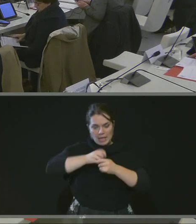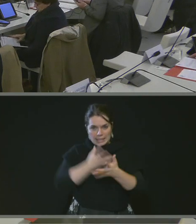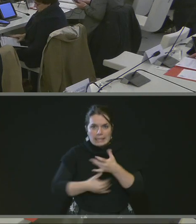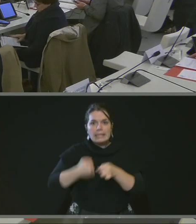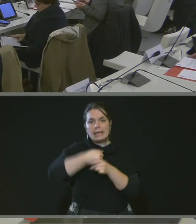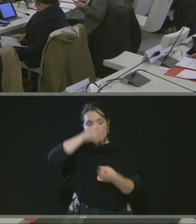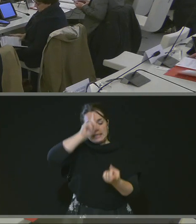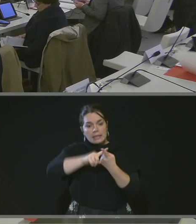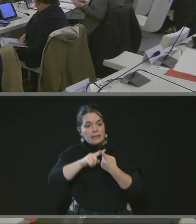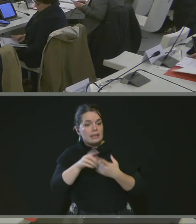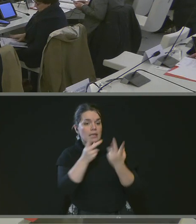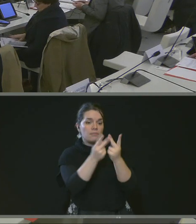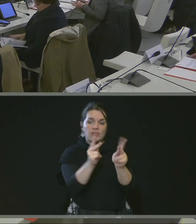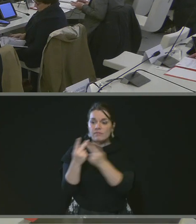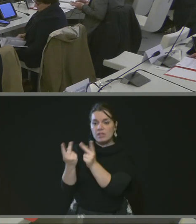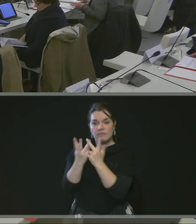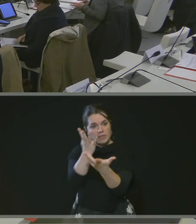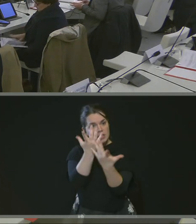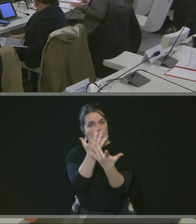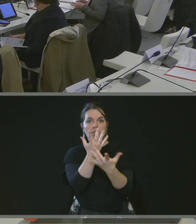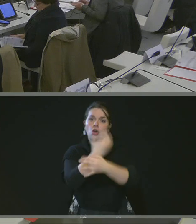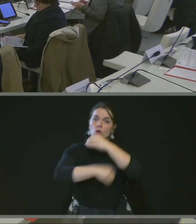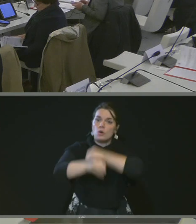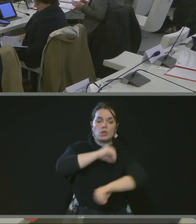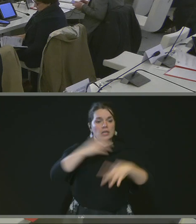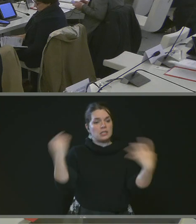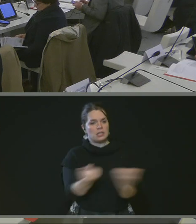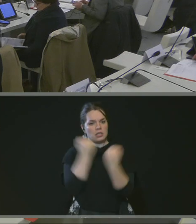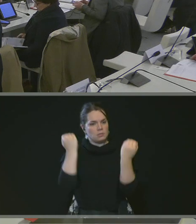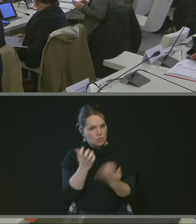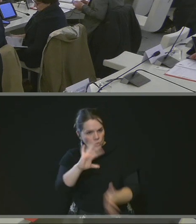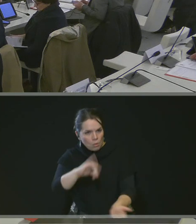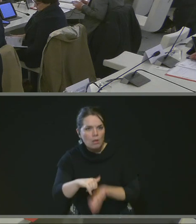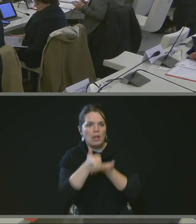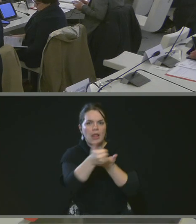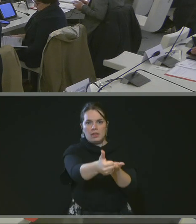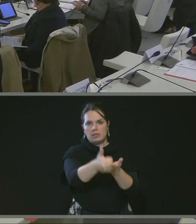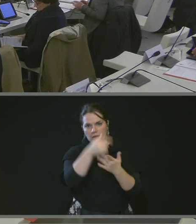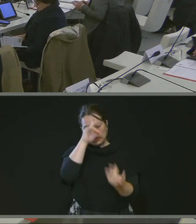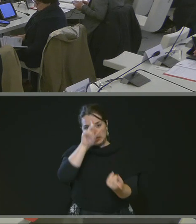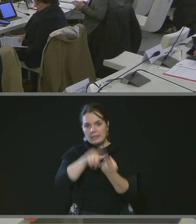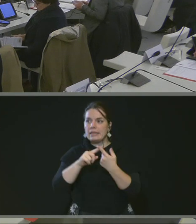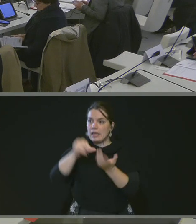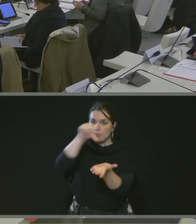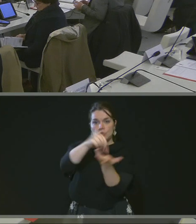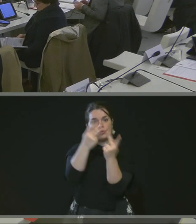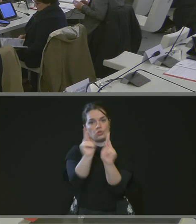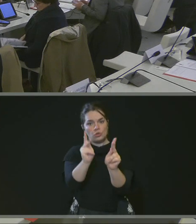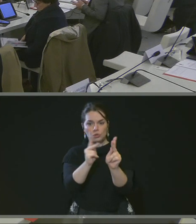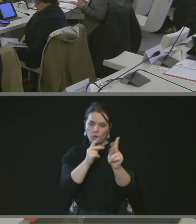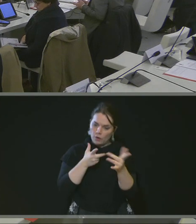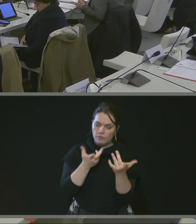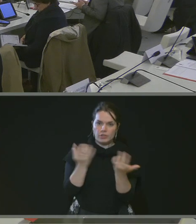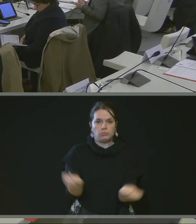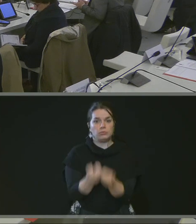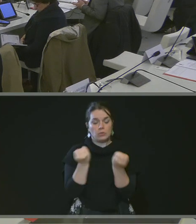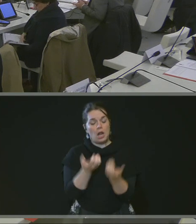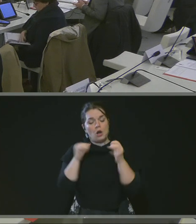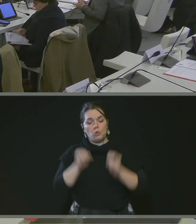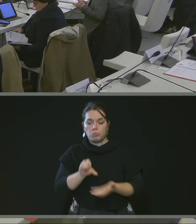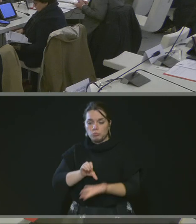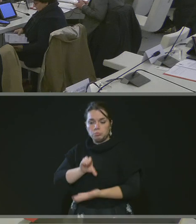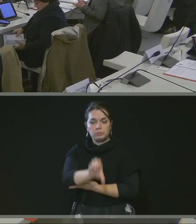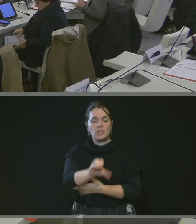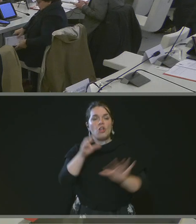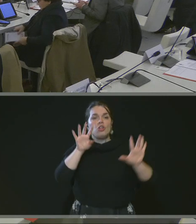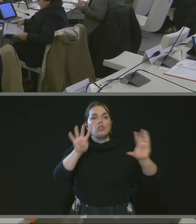animations qu'elles pourraient mener dans l'objectif d'animer les centres-villes. Donc, il vous est proposé d'attribuer une subvention d'un montant de